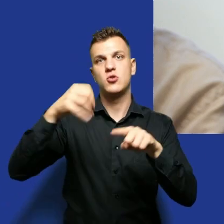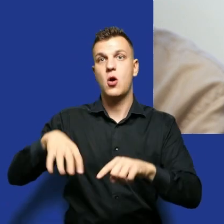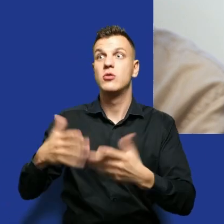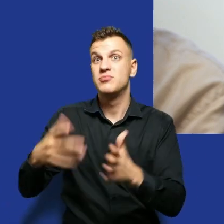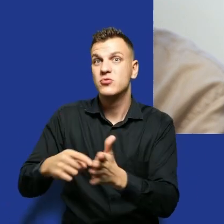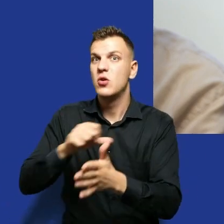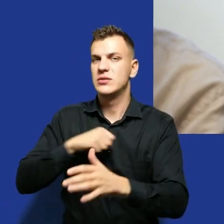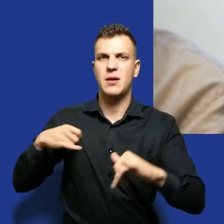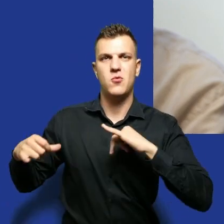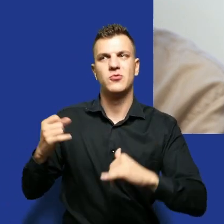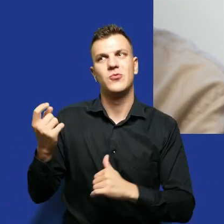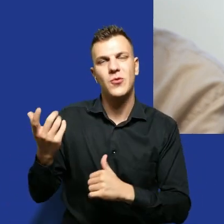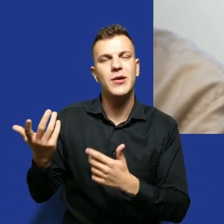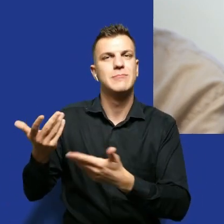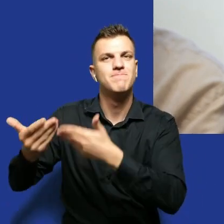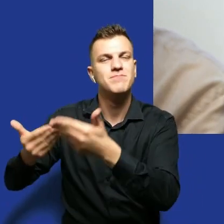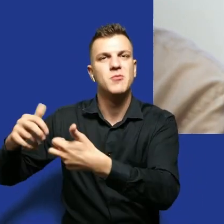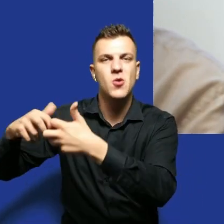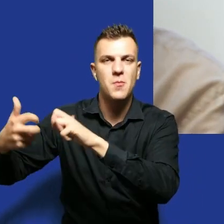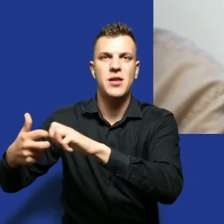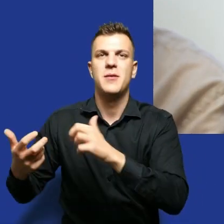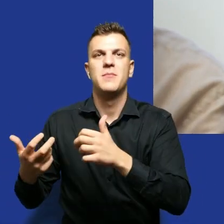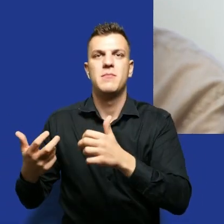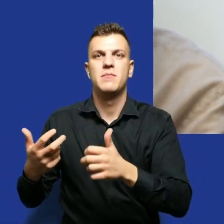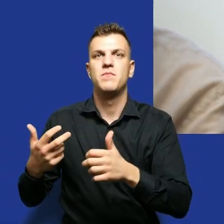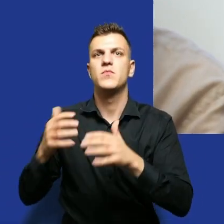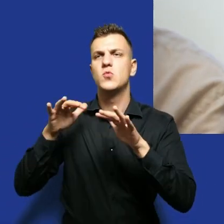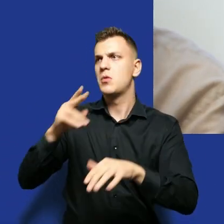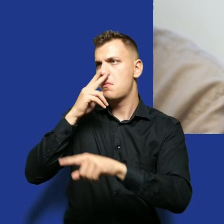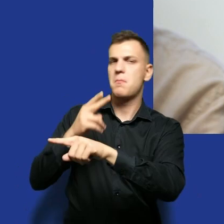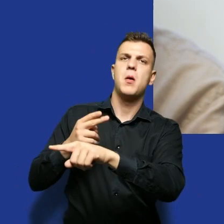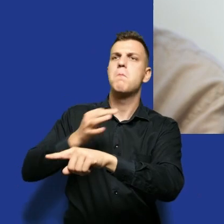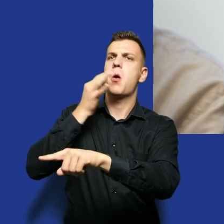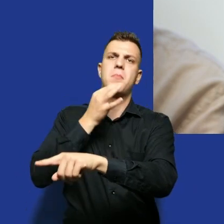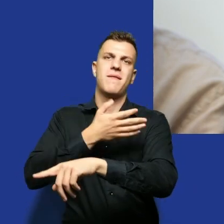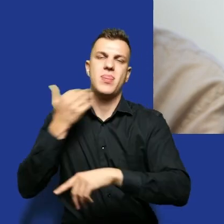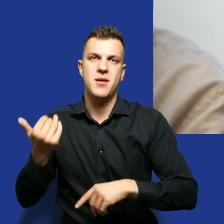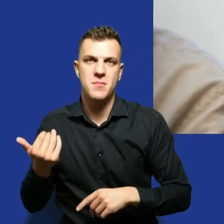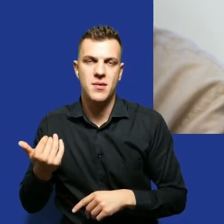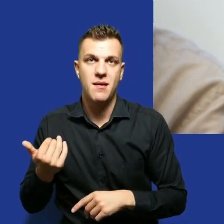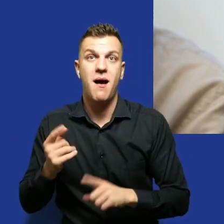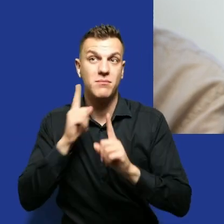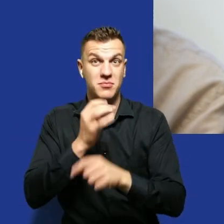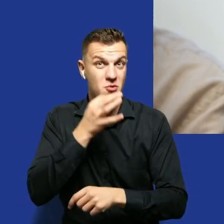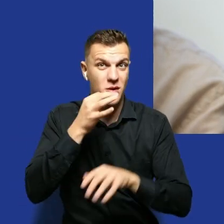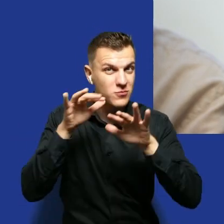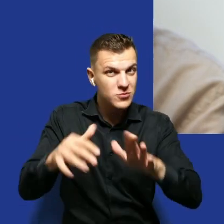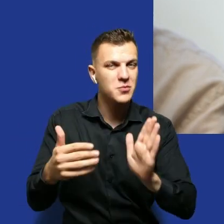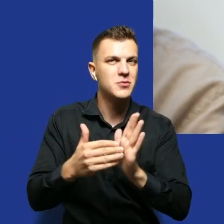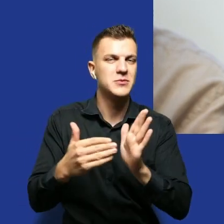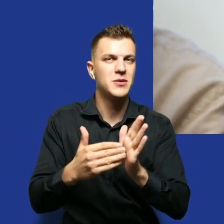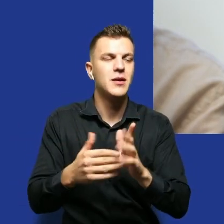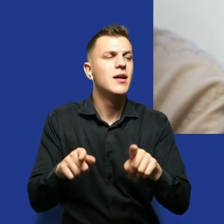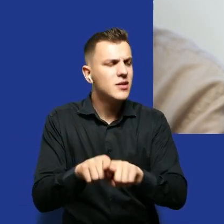utwierdzamy w tym, że tam nie ma nic do poprawy, a do poprawy jest bardzo wiele. No ale też jest tak, że jest